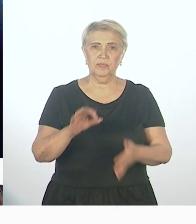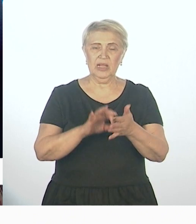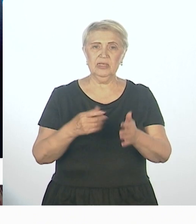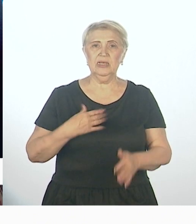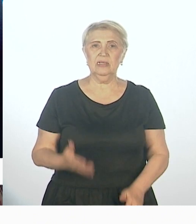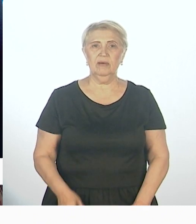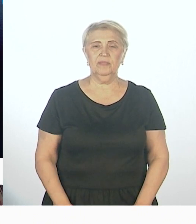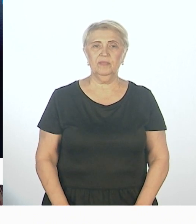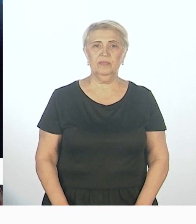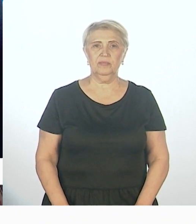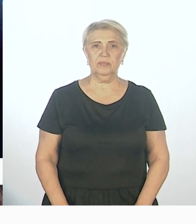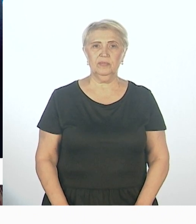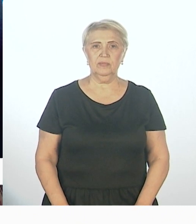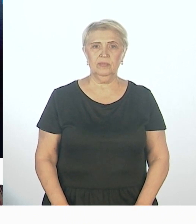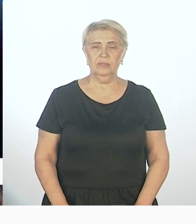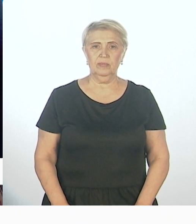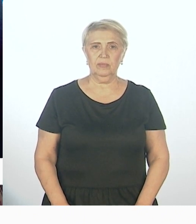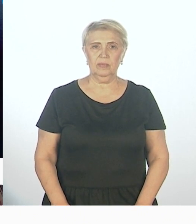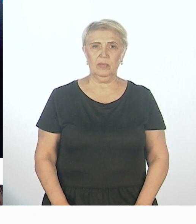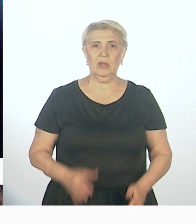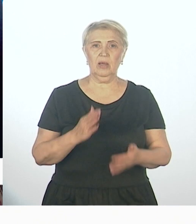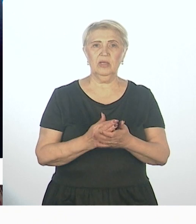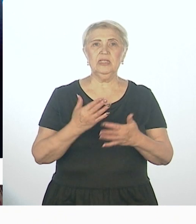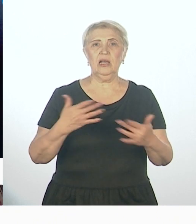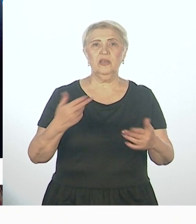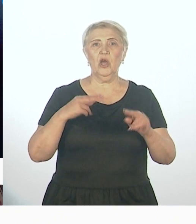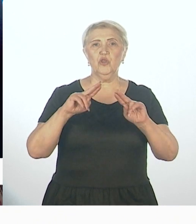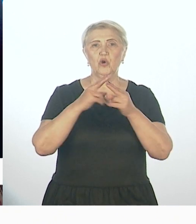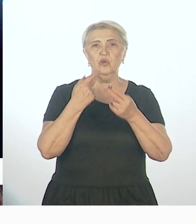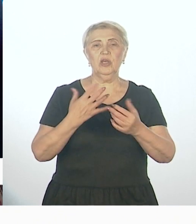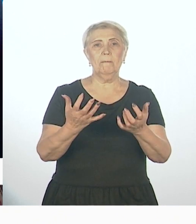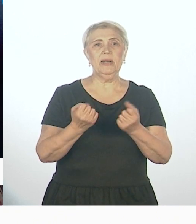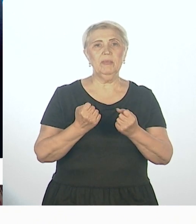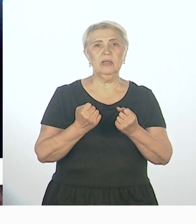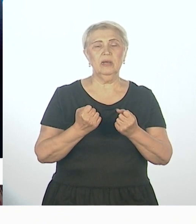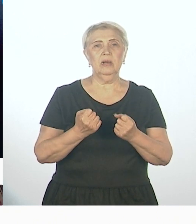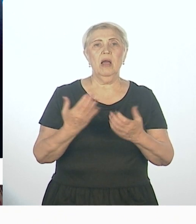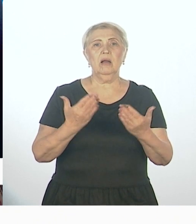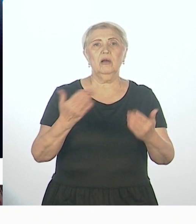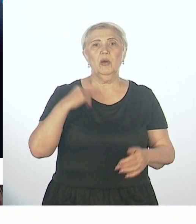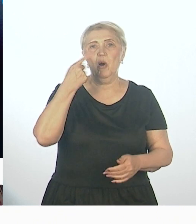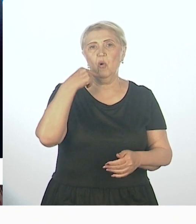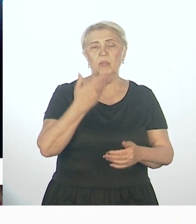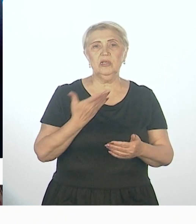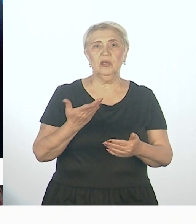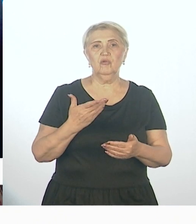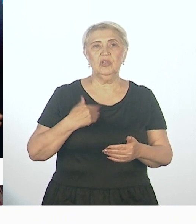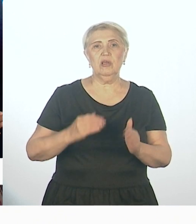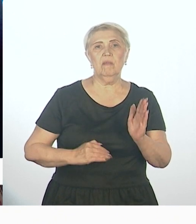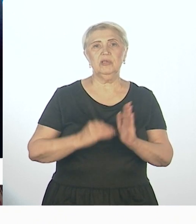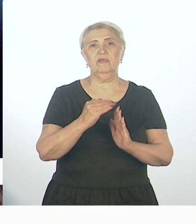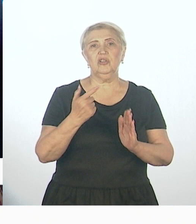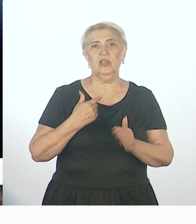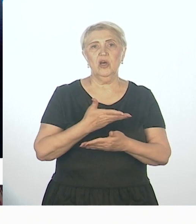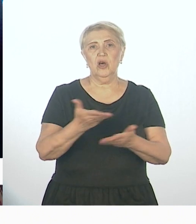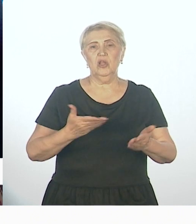конечно, нам есть еще, какие технологии принимать и каким образом совершенствовать нашу деятельность. Ну